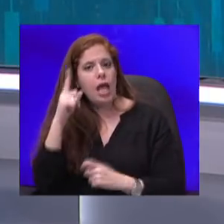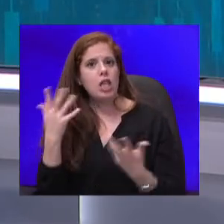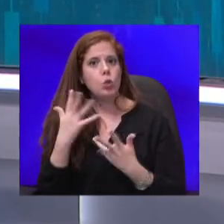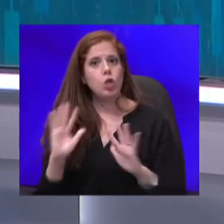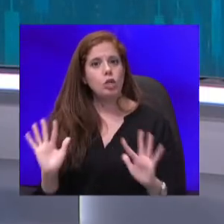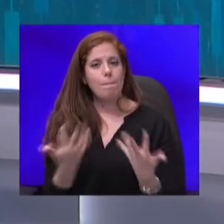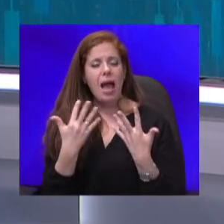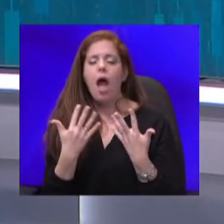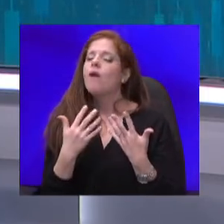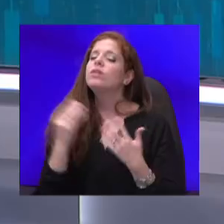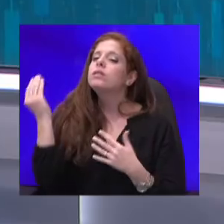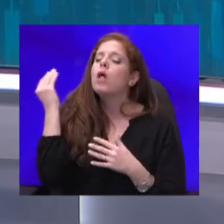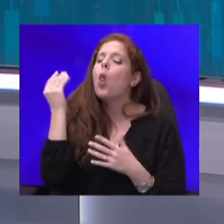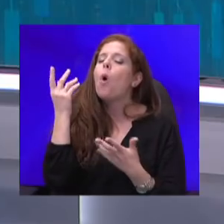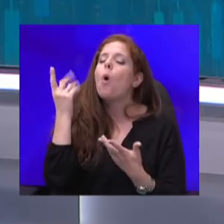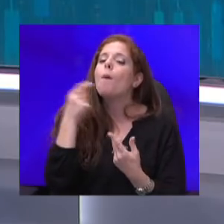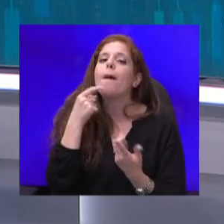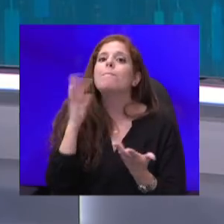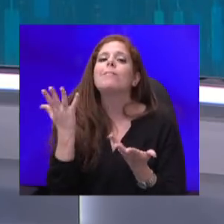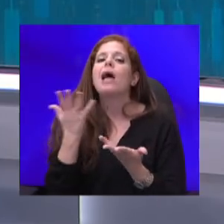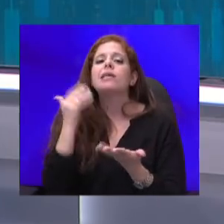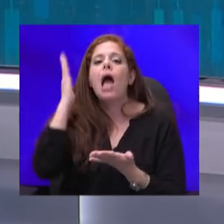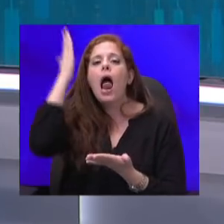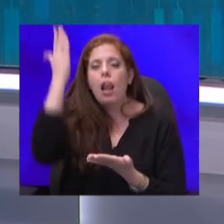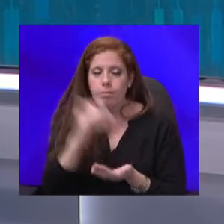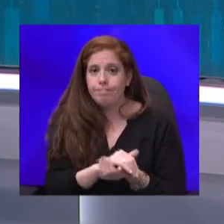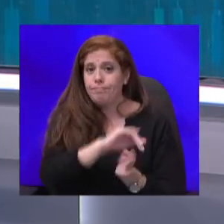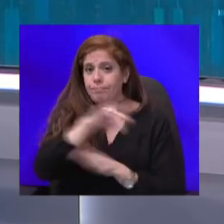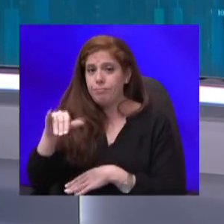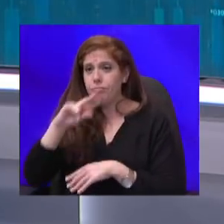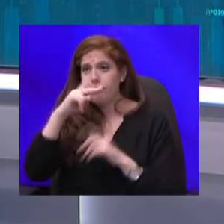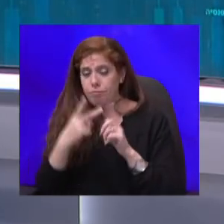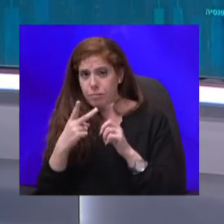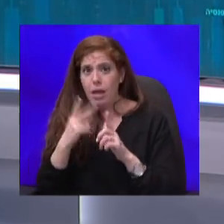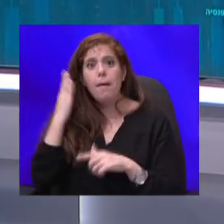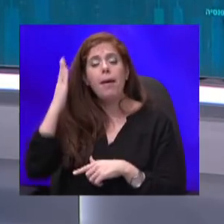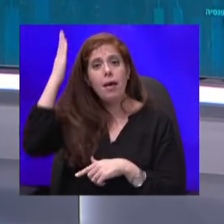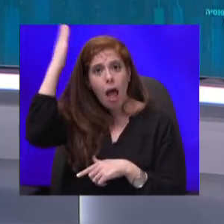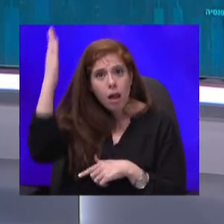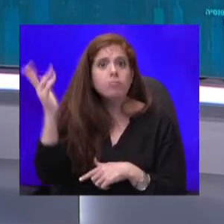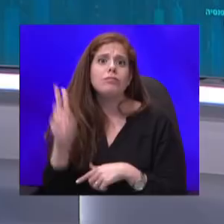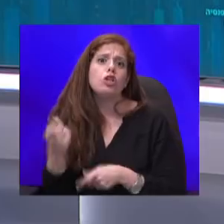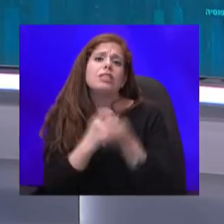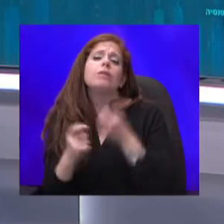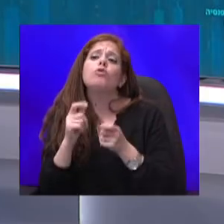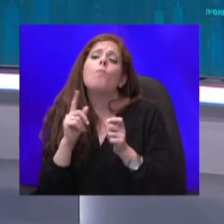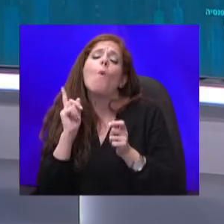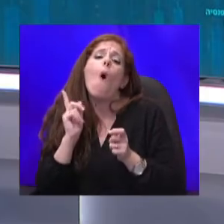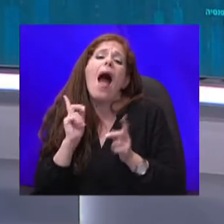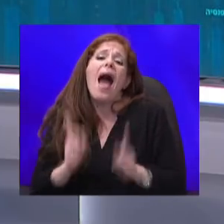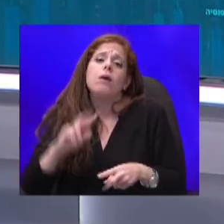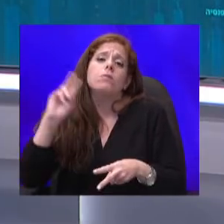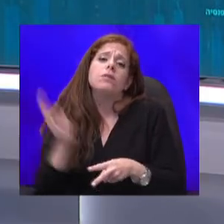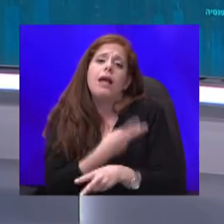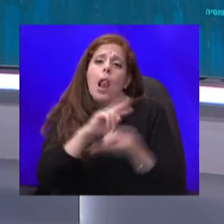על הטווח הארוך. דבר שני, בטווח הארוך יש עסקים שמוכחים להסתגל לעולם החדש בשביל לשרוד את השינוי הזה. גם